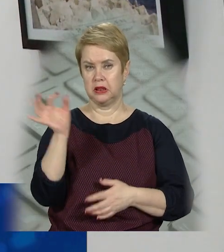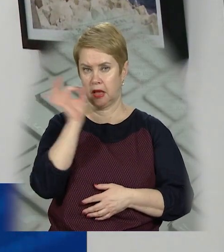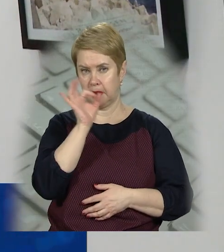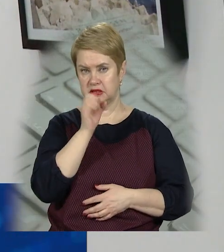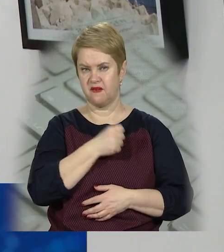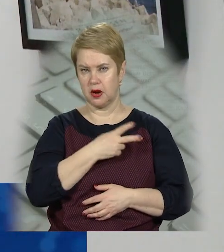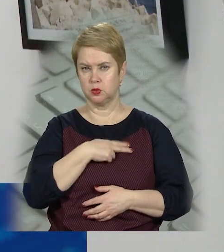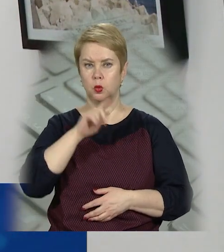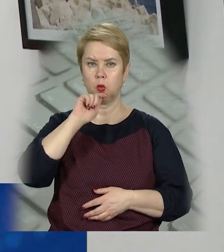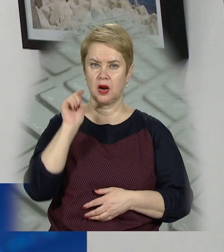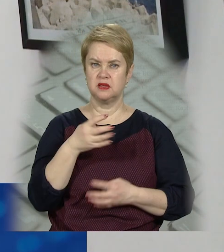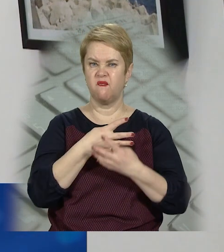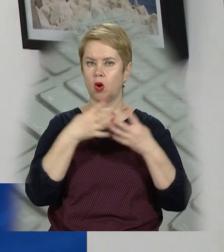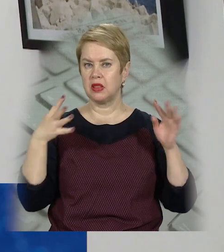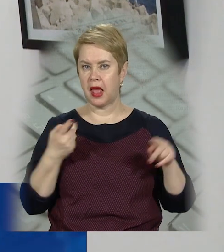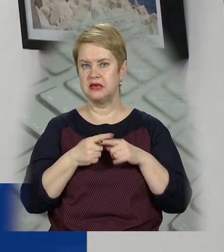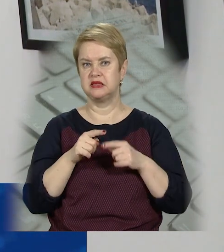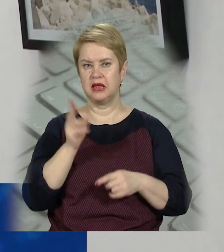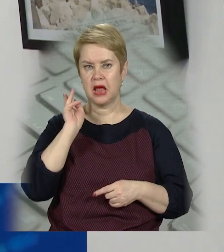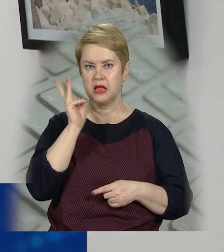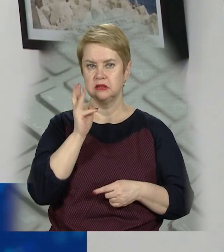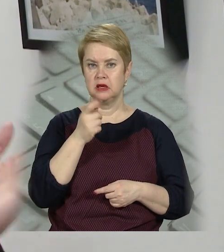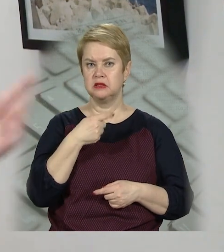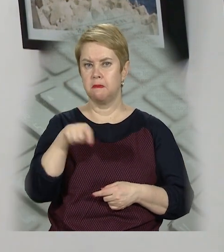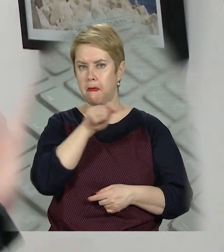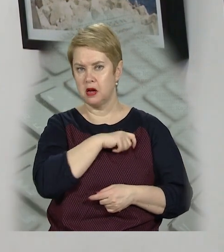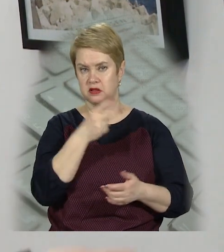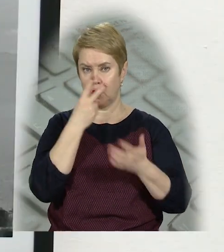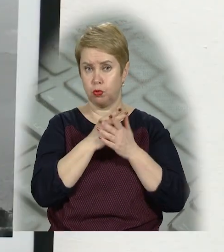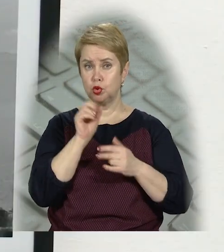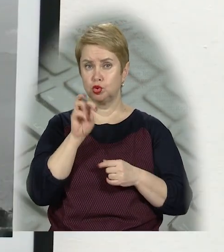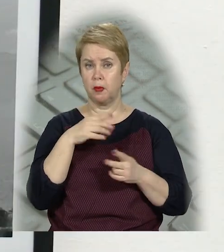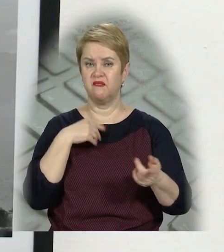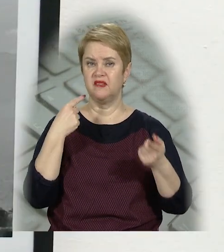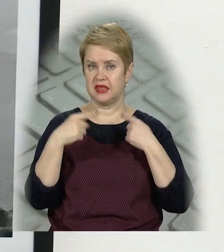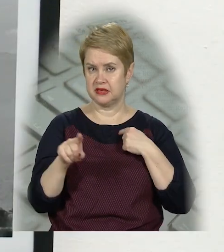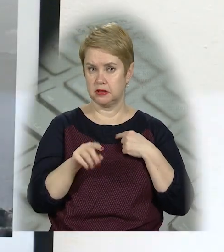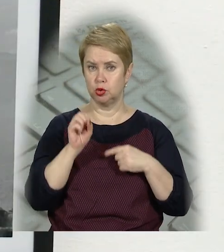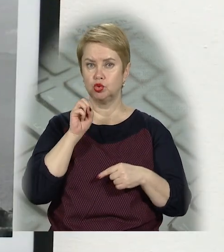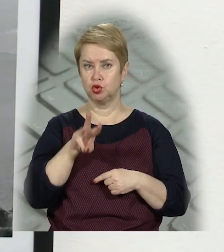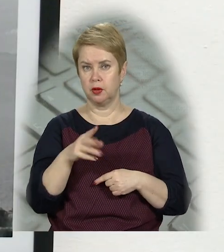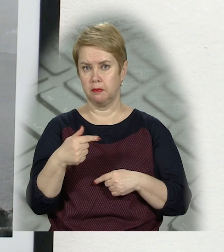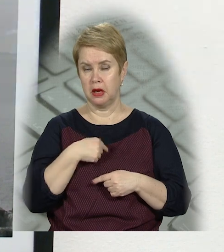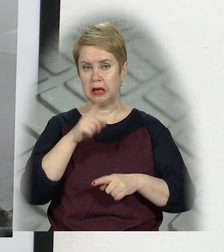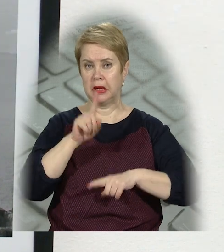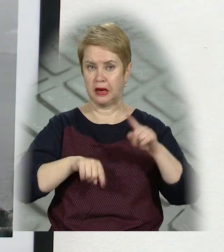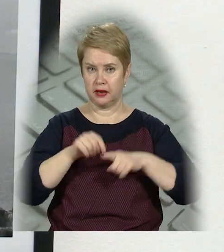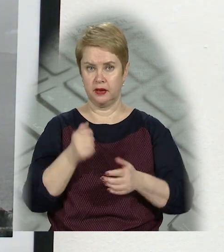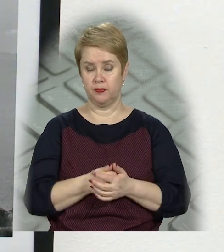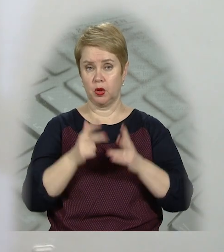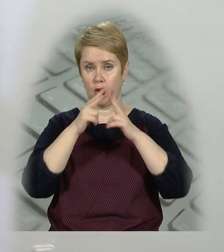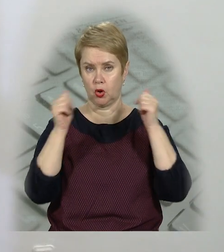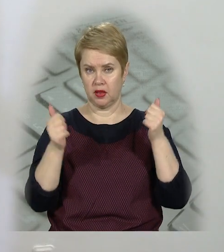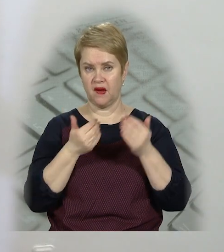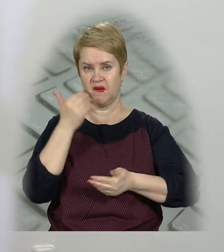німецькі, французькі, українські фортеці, італійські, іспанські. Показати, чим ми відрізняємося і чим ми рівні. У